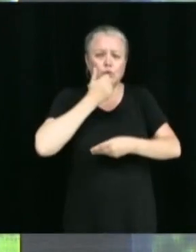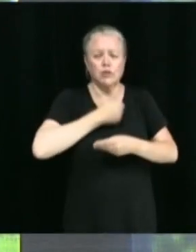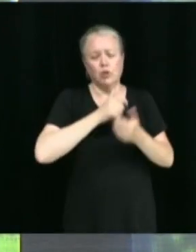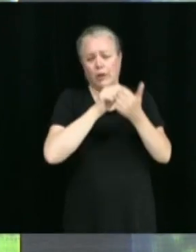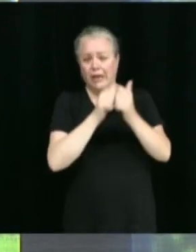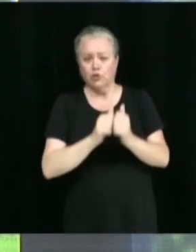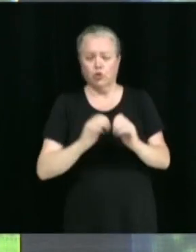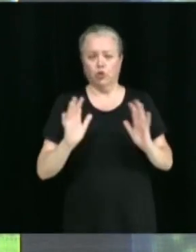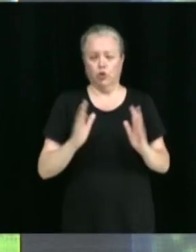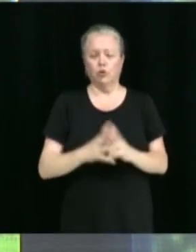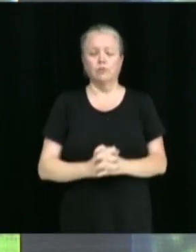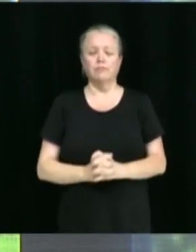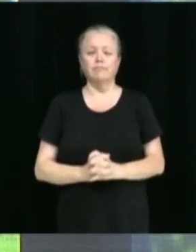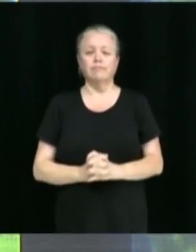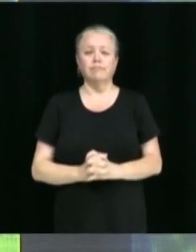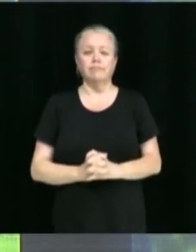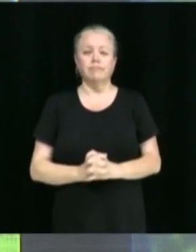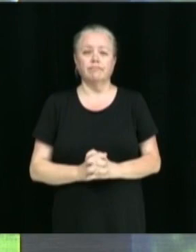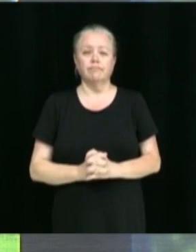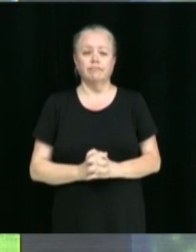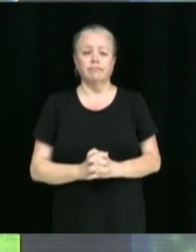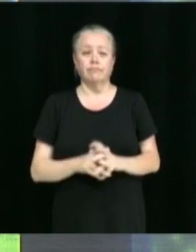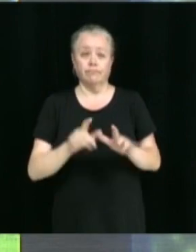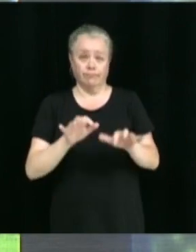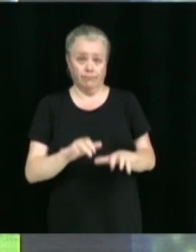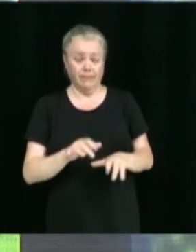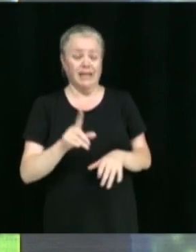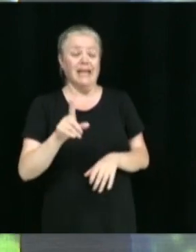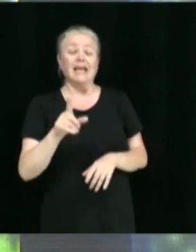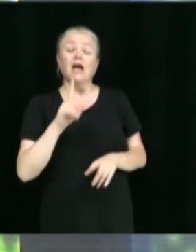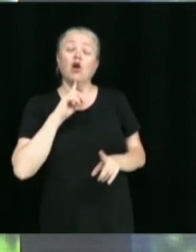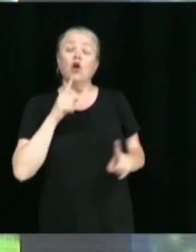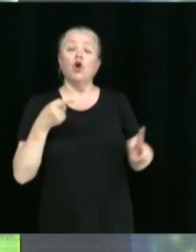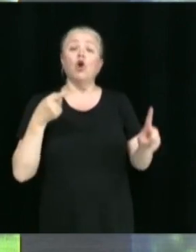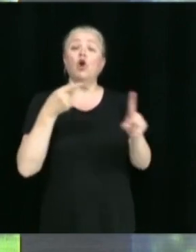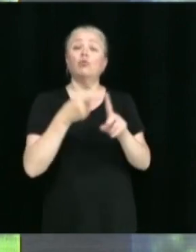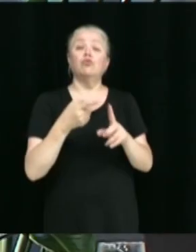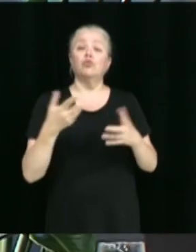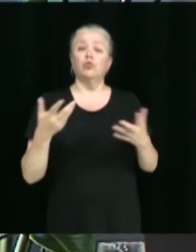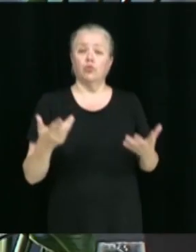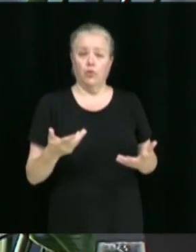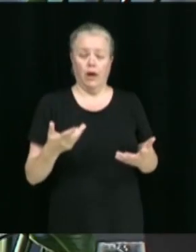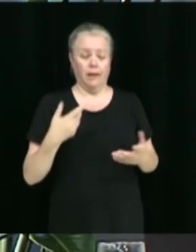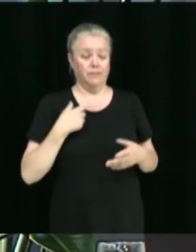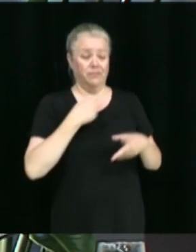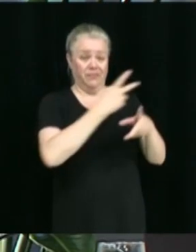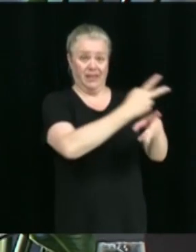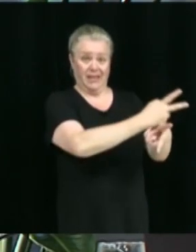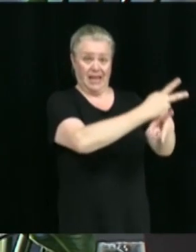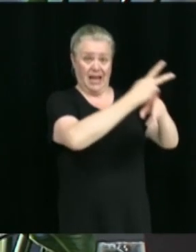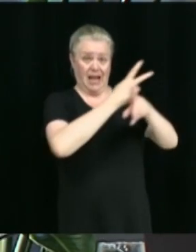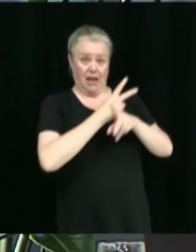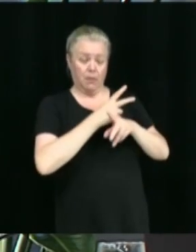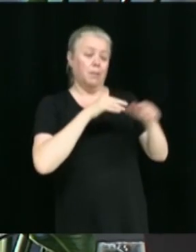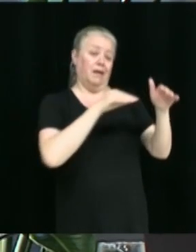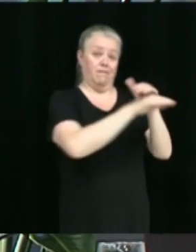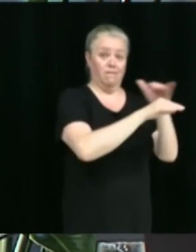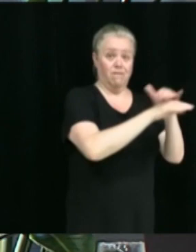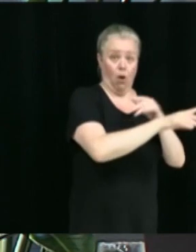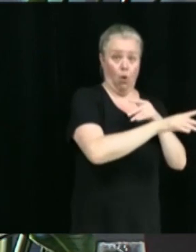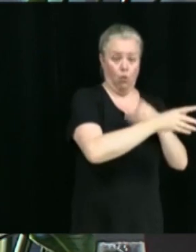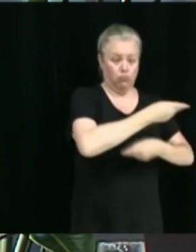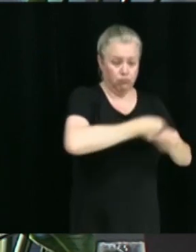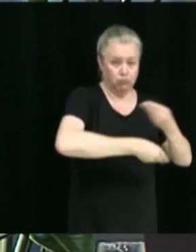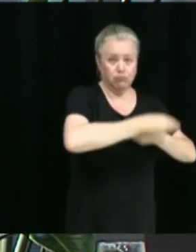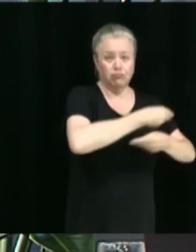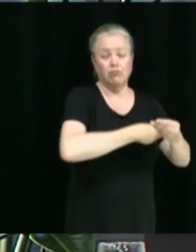Victoriaville, cette résolution vise pour la Ville de Victoriaville d'ajuster les emprunts du fonds de roulement autorisés au cours des